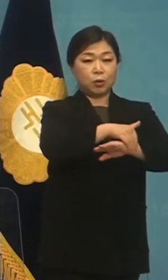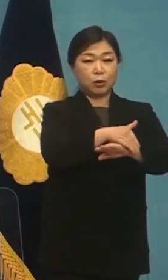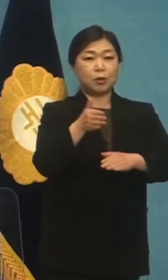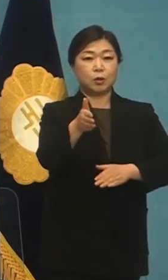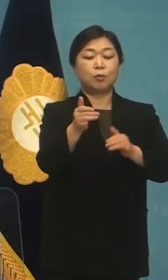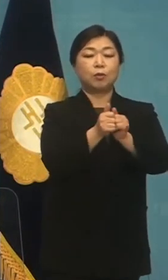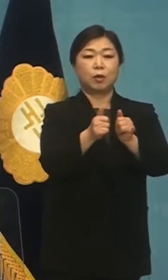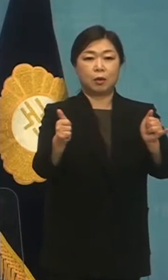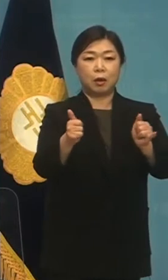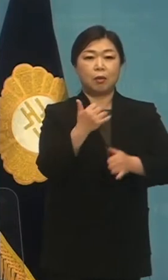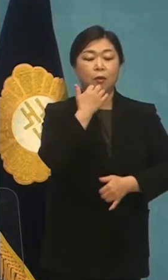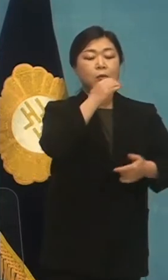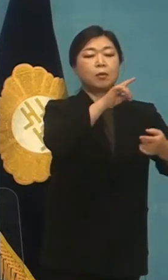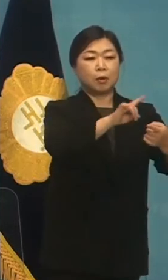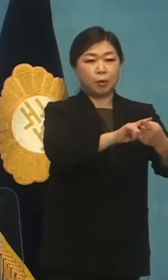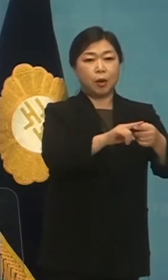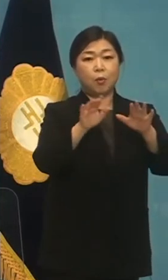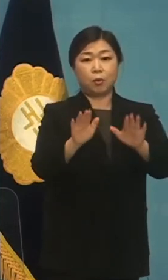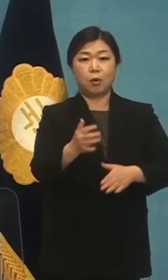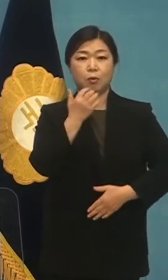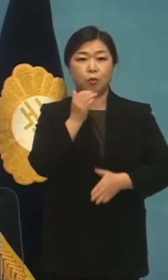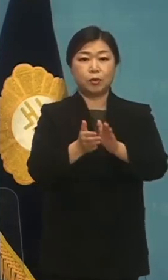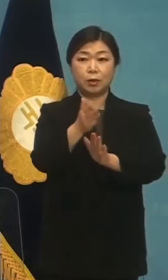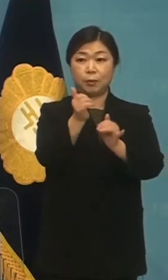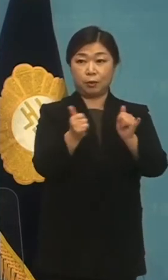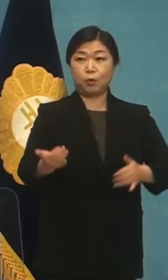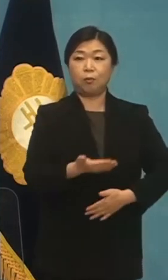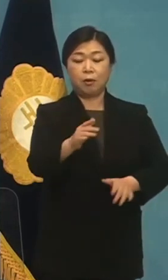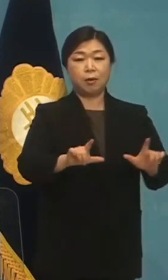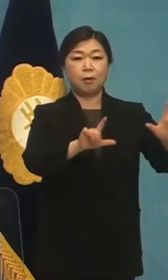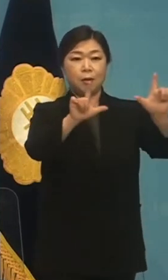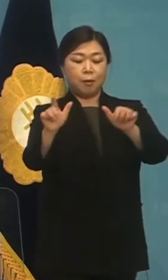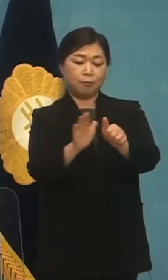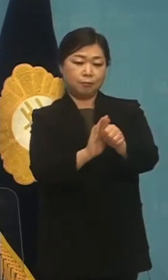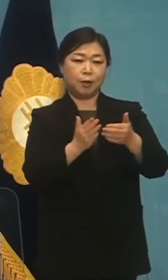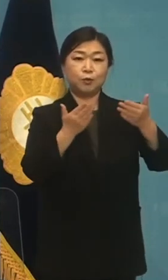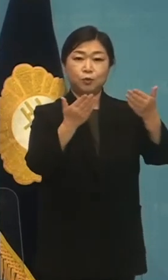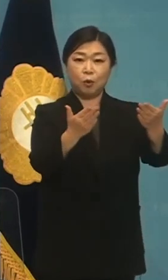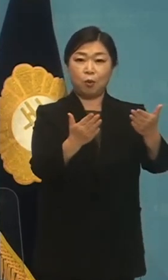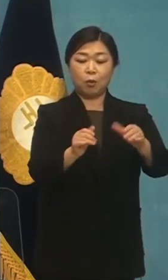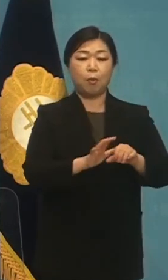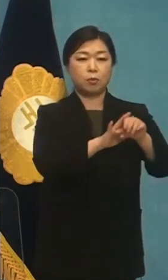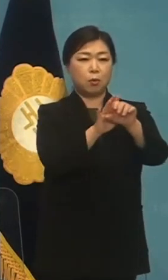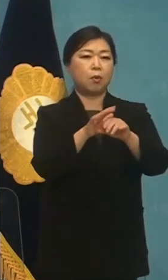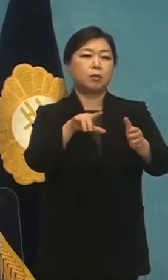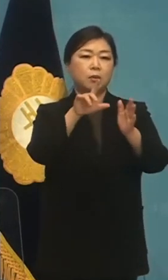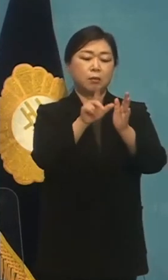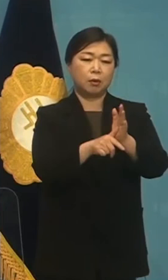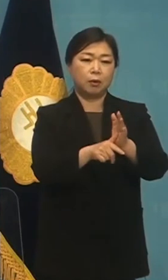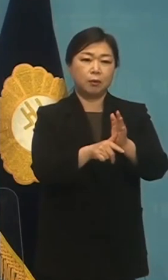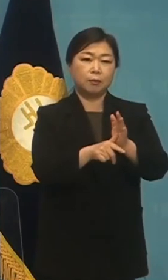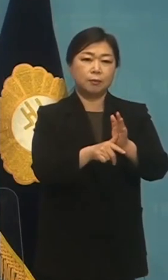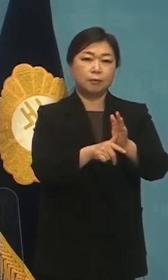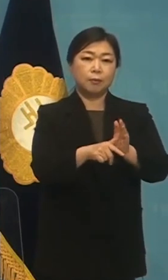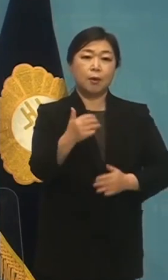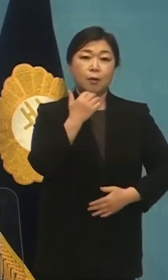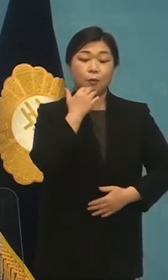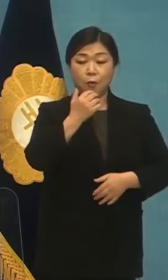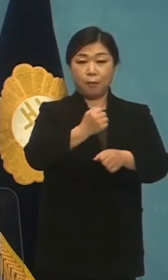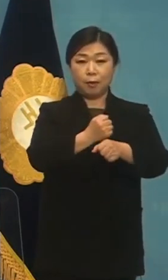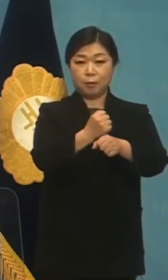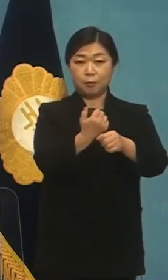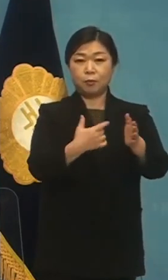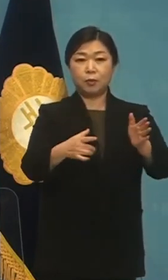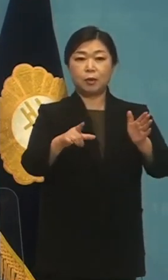서울을 서울답게 오늘은 서울시민들의 삶을 어루만지며 포스트 코로나 시대에 서울을